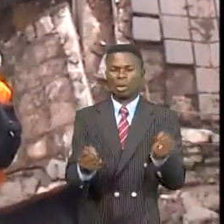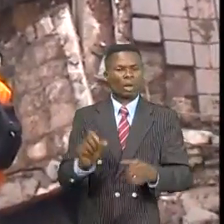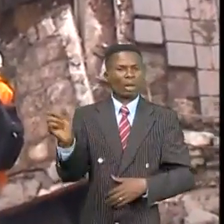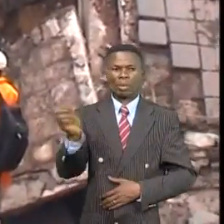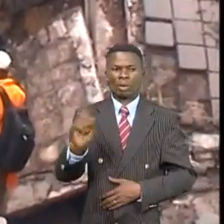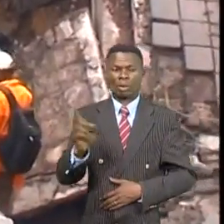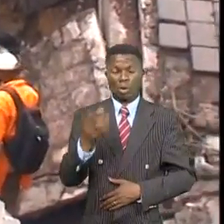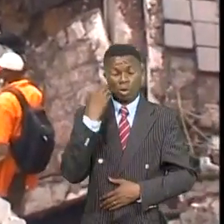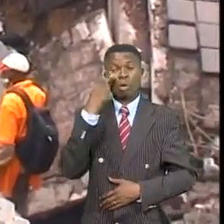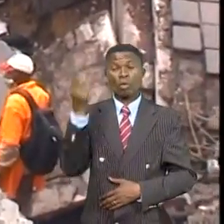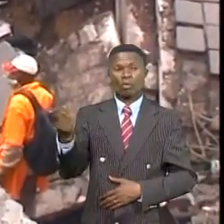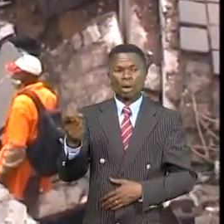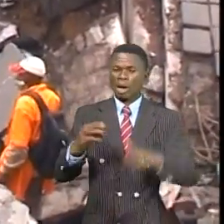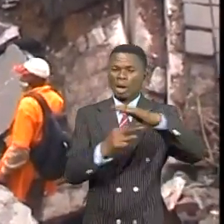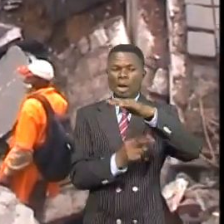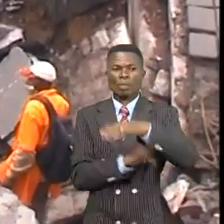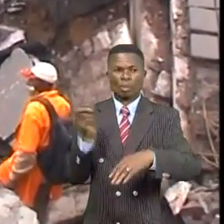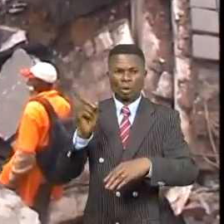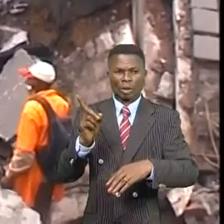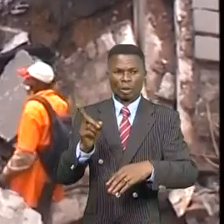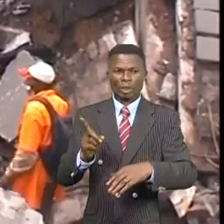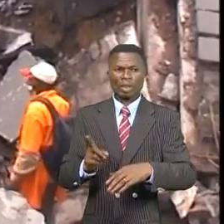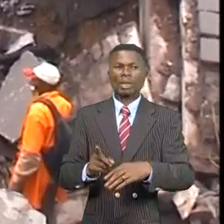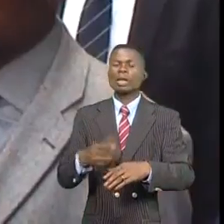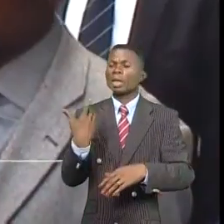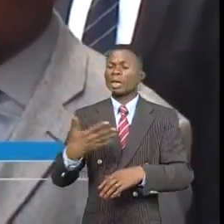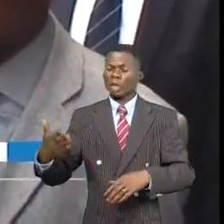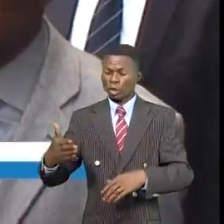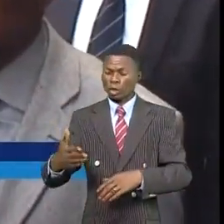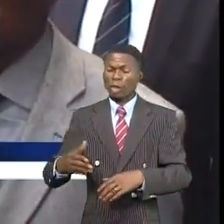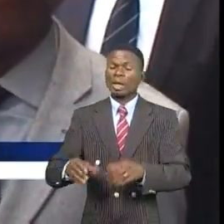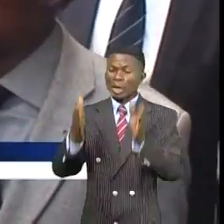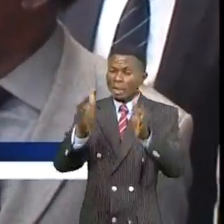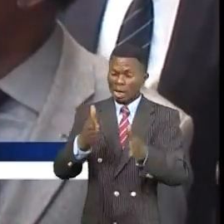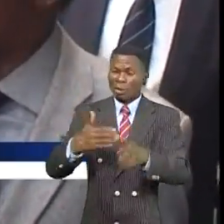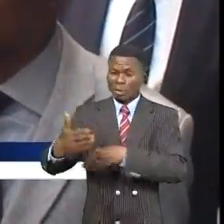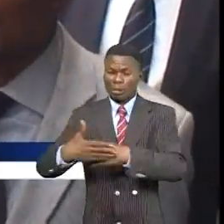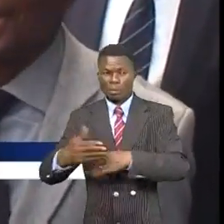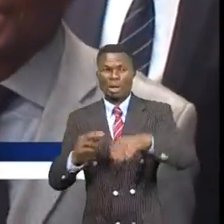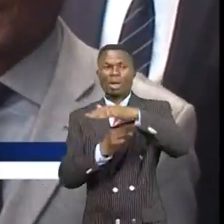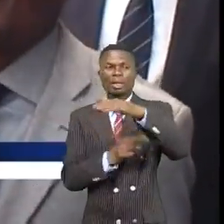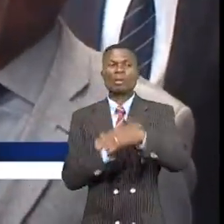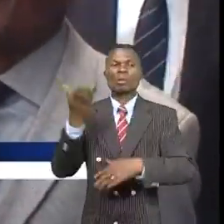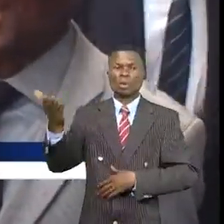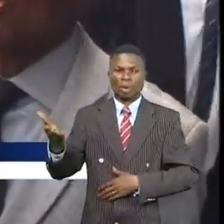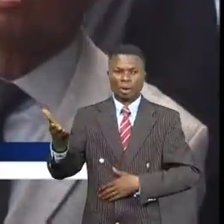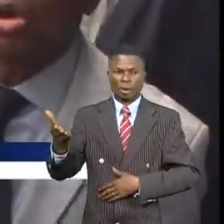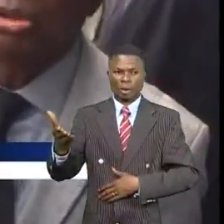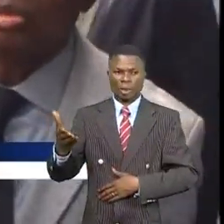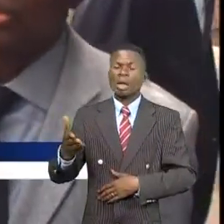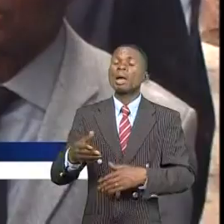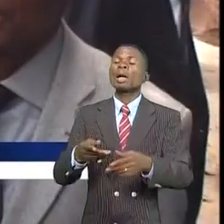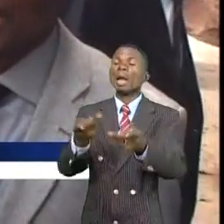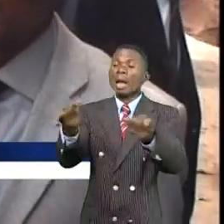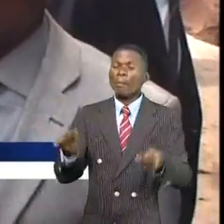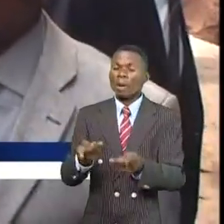Ce que vous voyez là, c'est pas le pont. Le pont c'est là où il y a, vous voyez les gardes-fous là. C'est là où le pont commence. Ça c'est l'accès au pont.